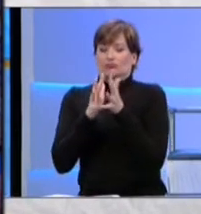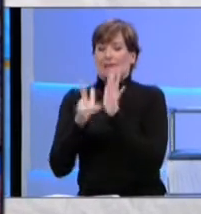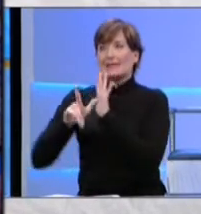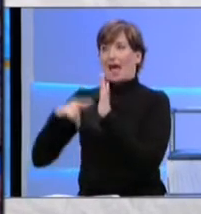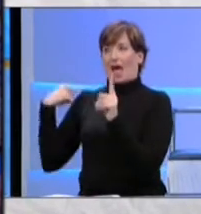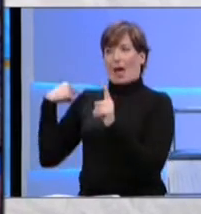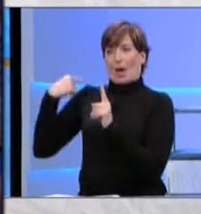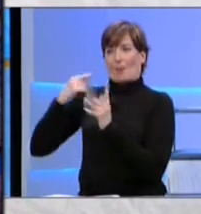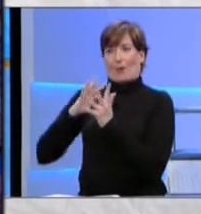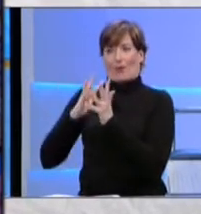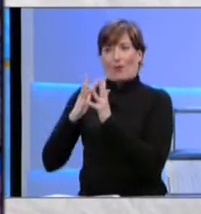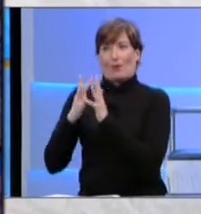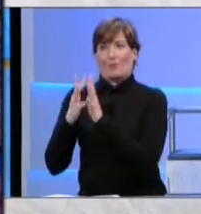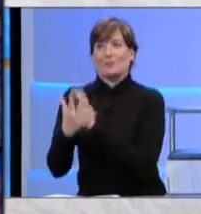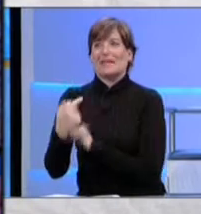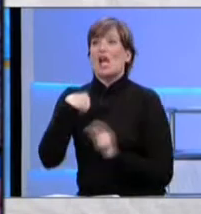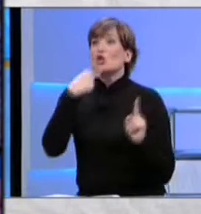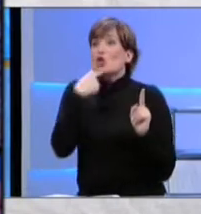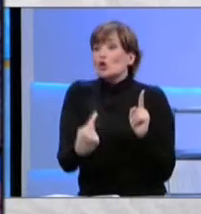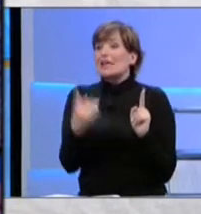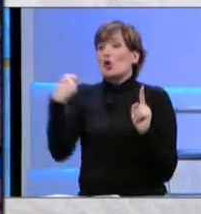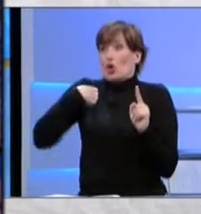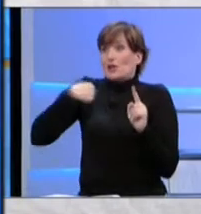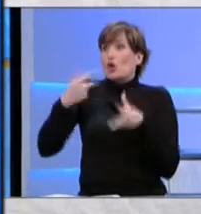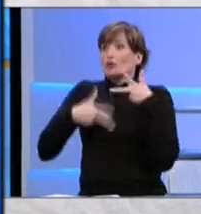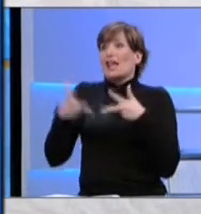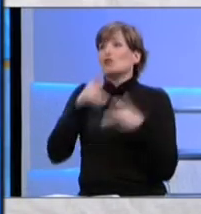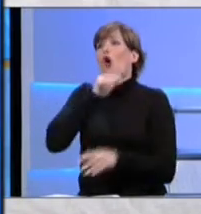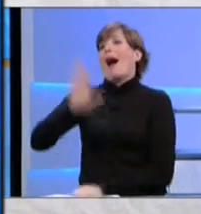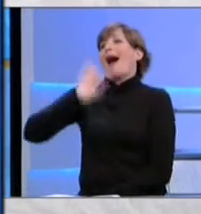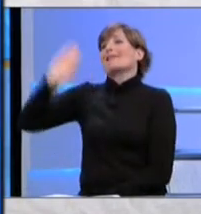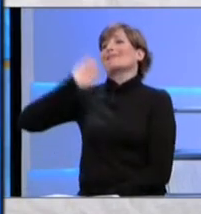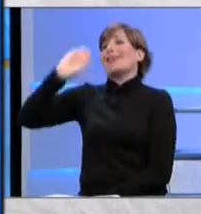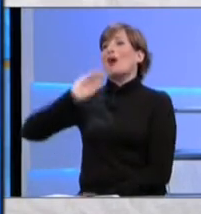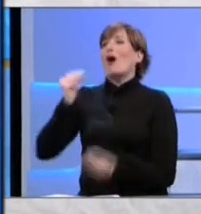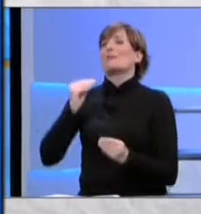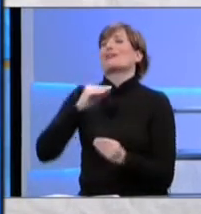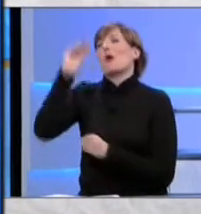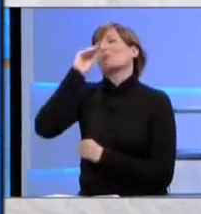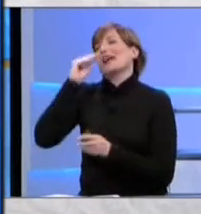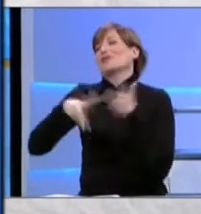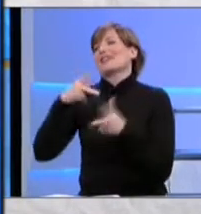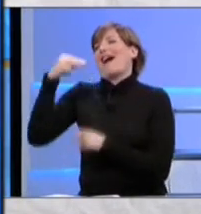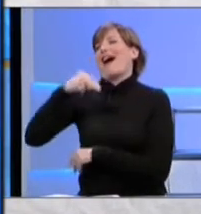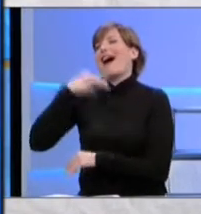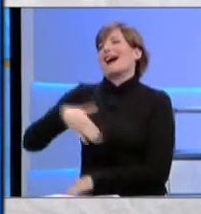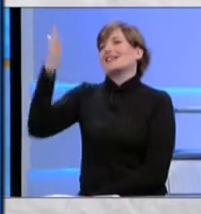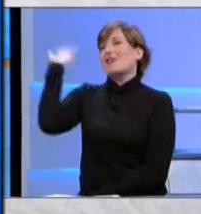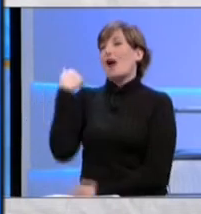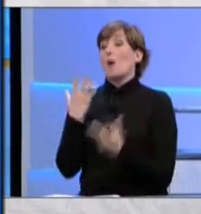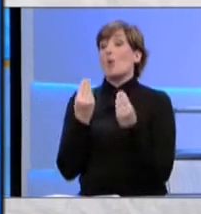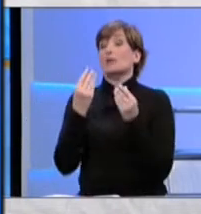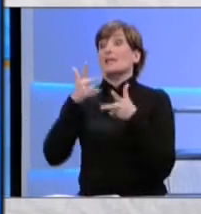nel tempo. Io dicono che segno antico, per esempio, perché ho imparato a segnare tanti anni fa, e molti segni